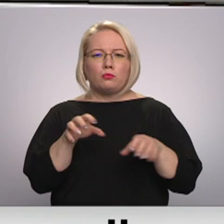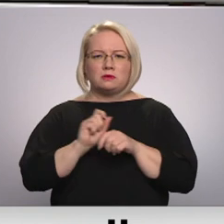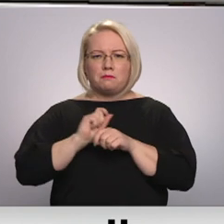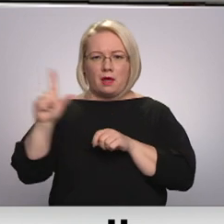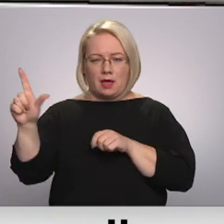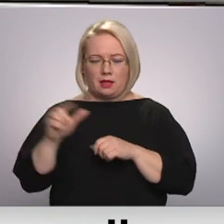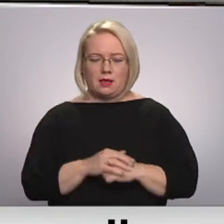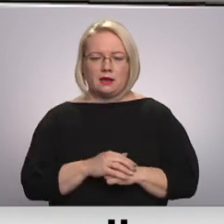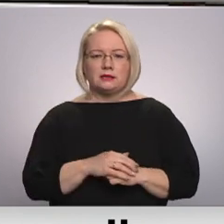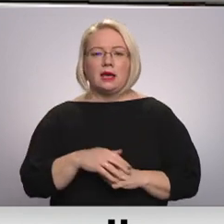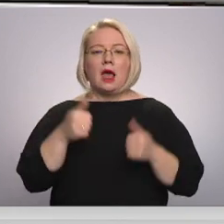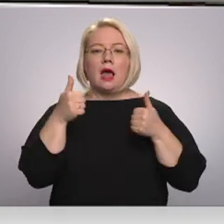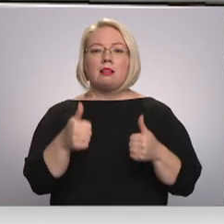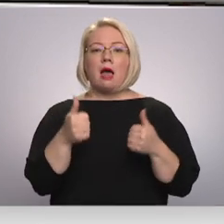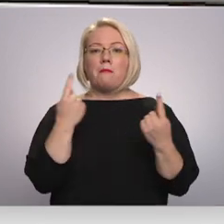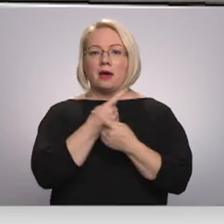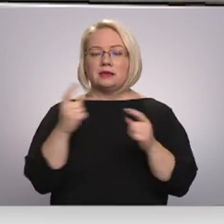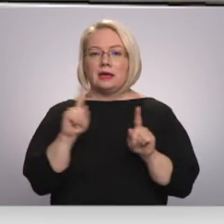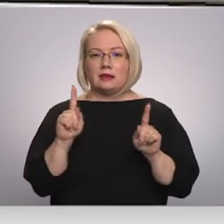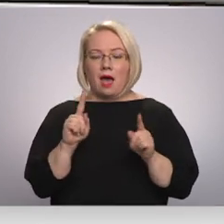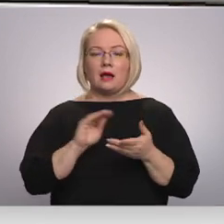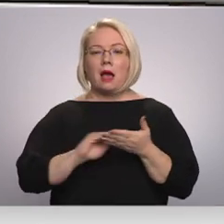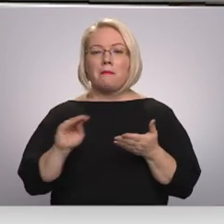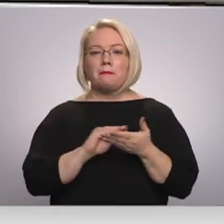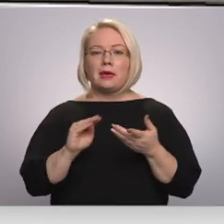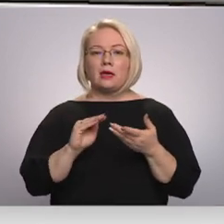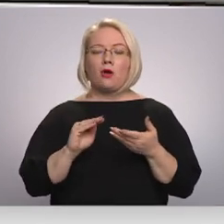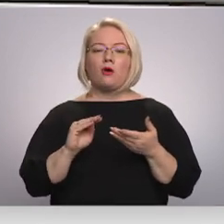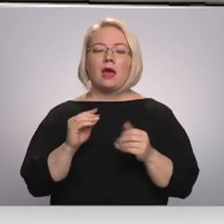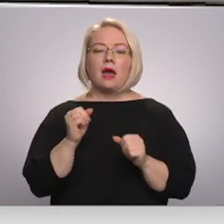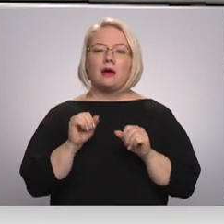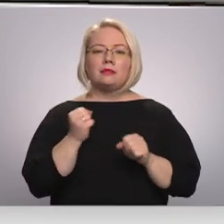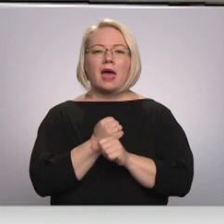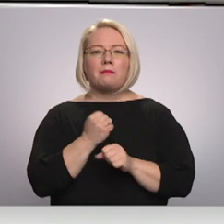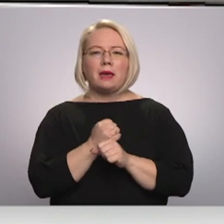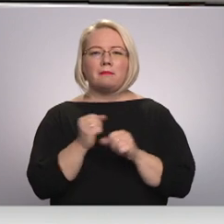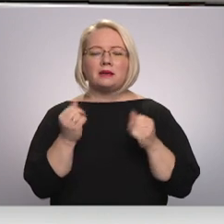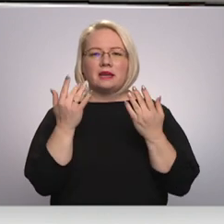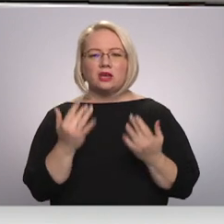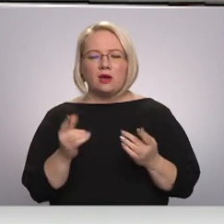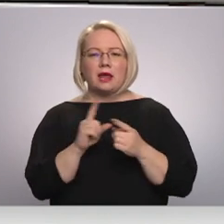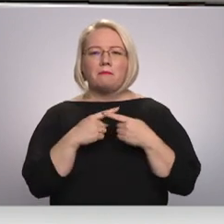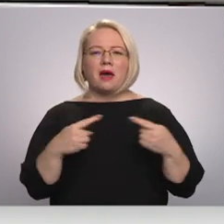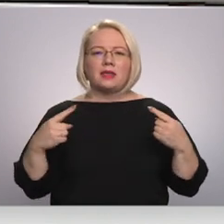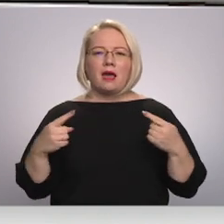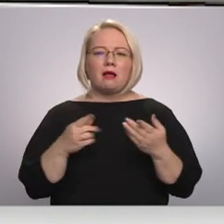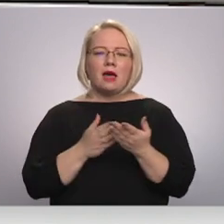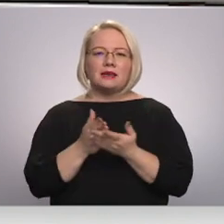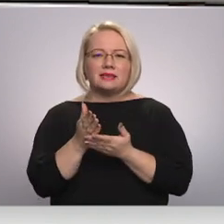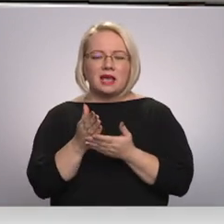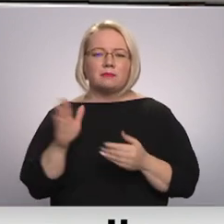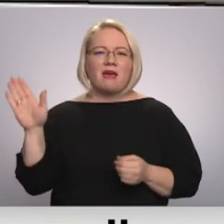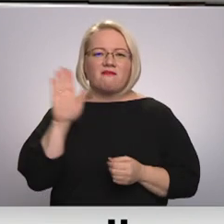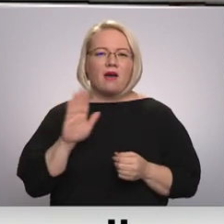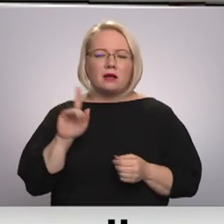Labā ziņa ir tā, ka biroja darbības rezultātā ir arī tādā materiāla izteiksmē. Valsts ir